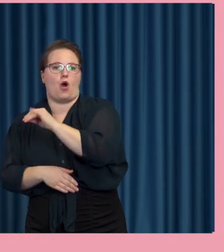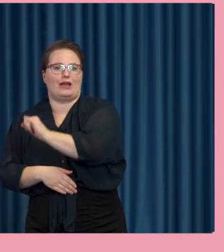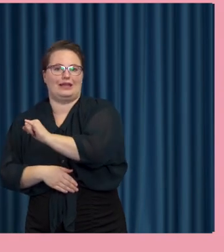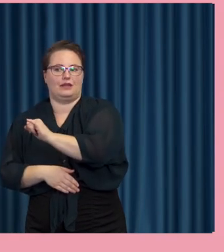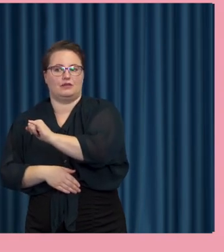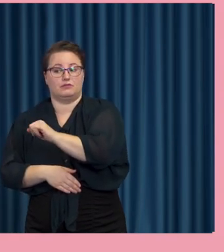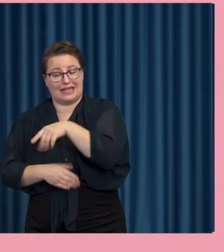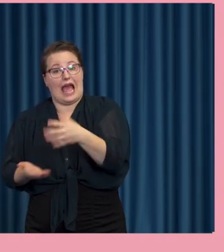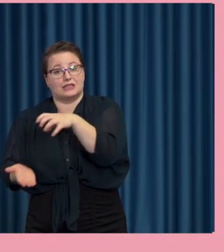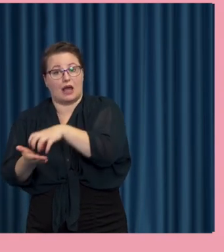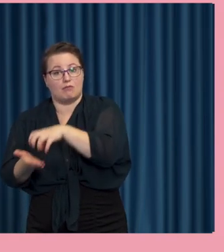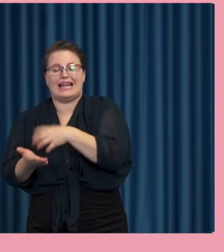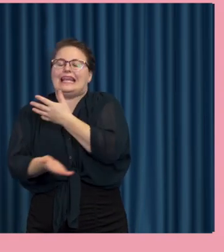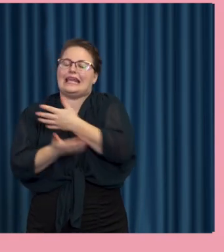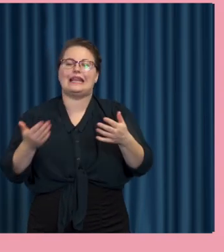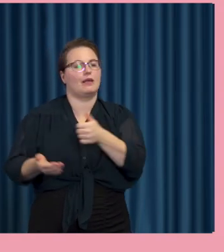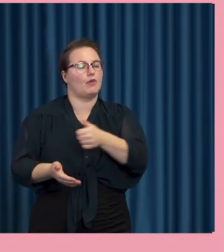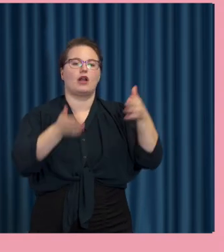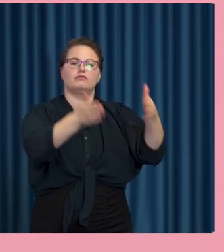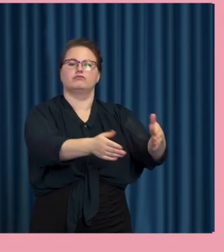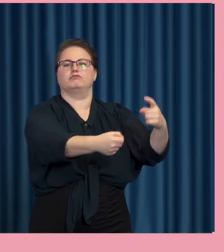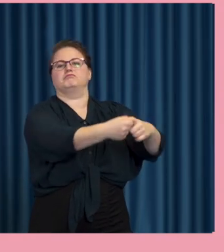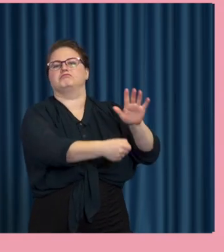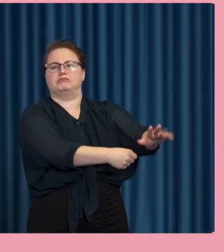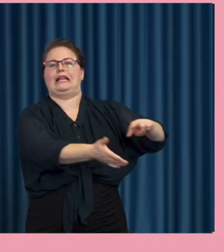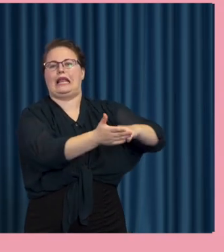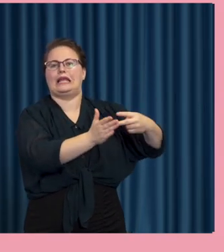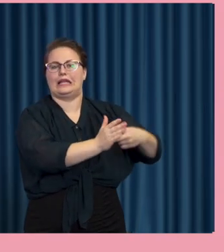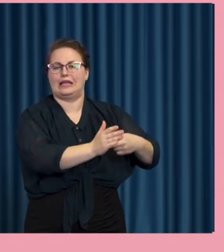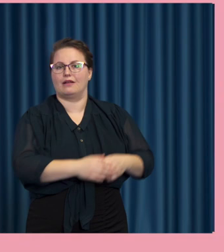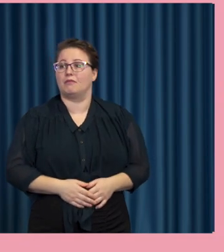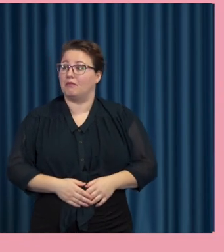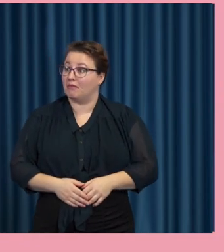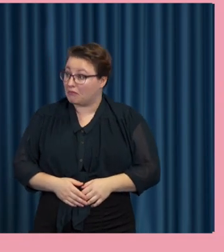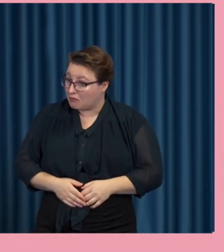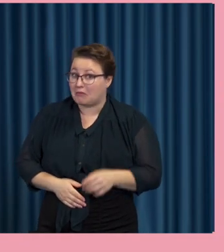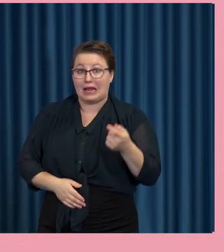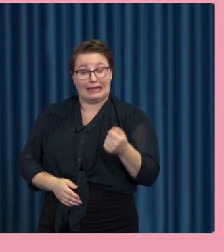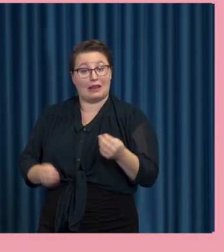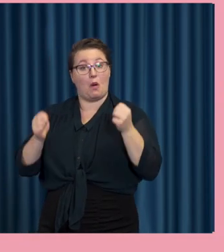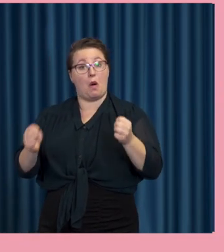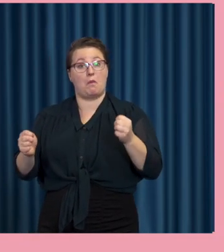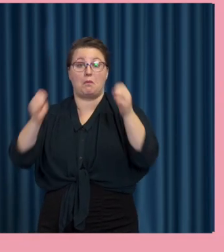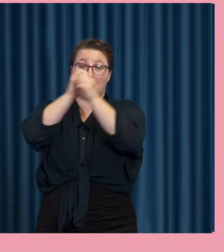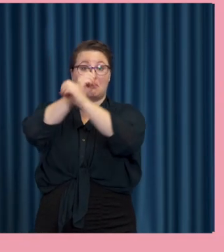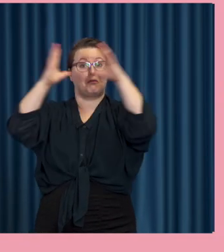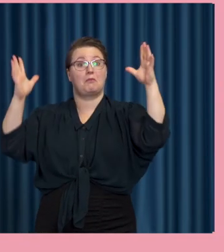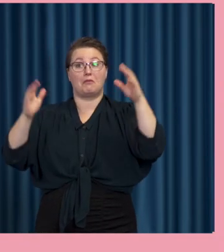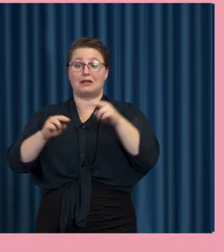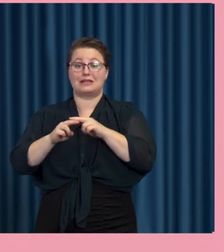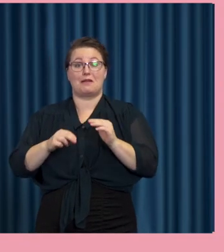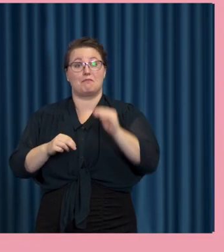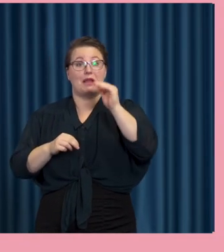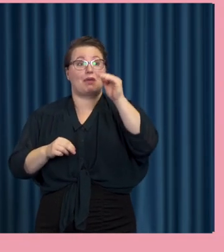Det vill säga att det är en samhällsfråga, inte bara en teknikfråga, utan det är någonting annat också. Och det känns ju ändå hoppfullt att sluta i tycker jag. Ja. Att vi ser mer och mer att det här handlar om